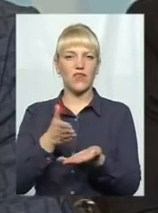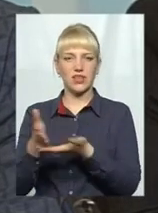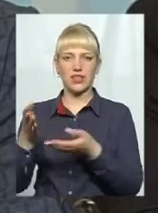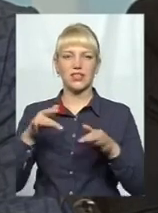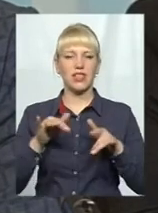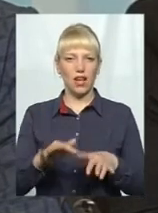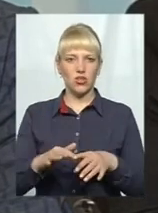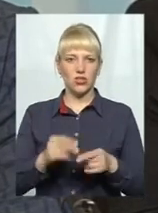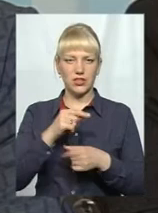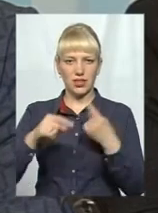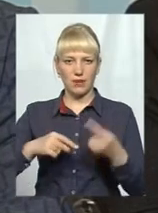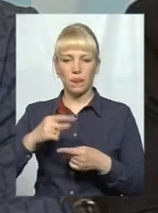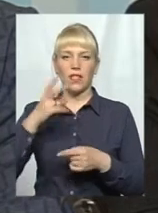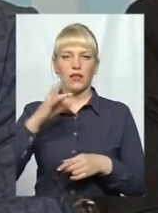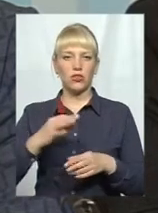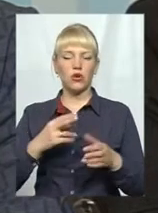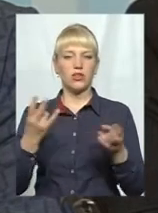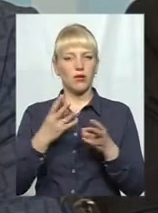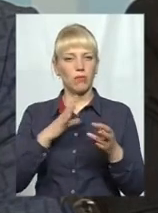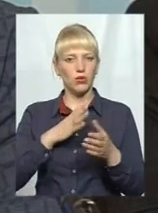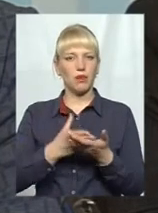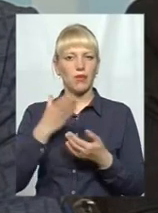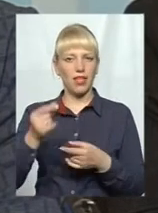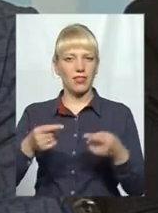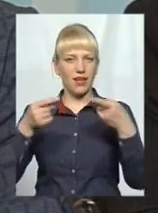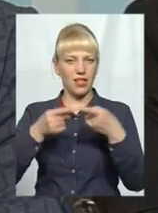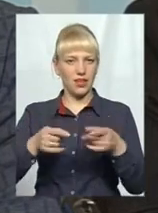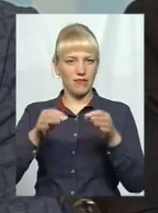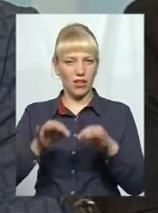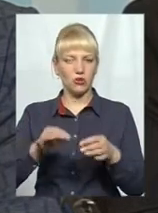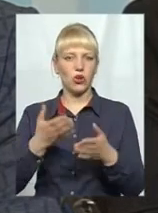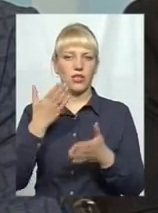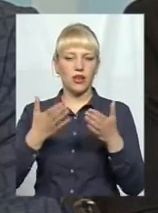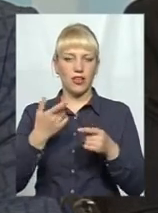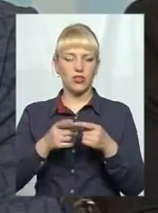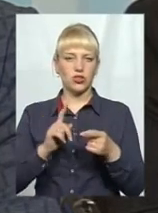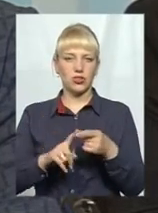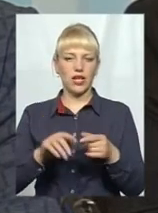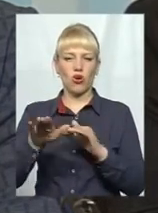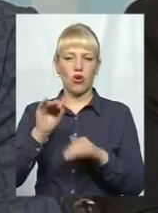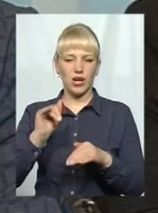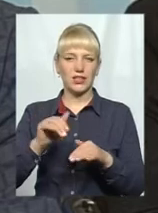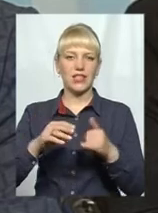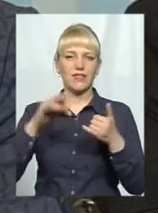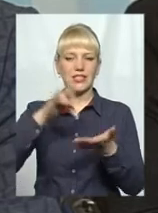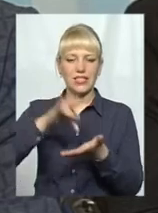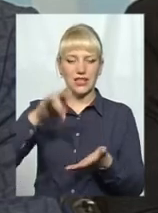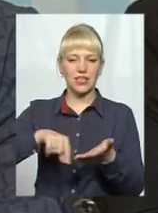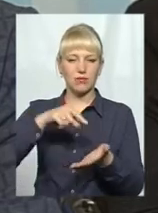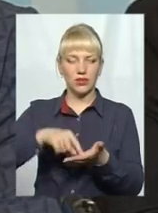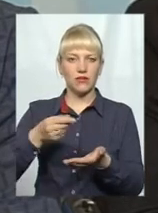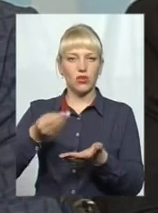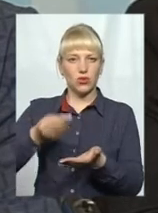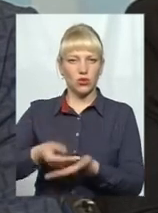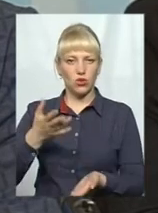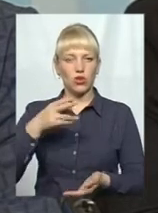відповідно. Але все-таки плата має бути адекватною. Якщо оренда землі під комерційними приміщеннями в центрі міста коштує досить дорого,